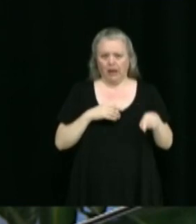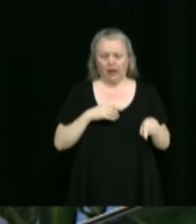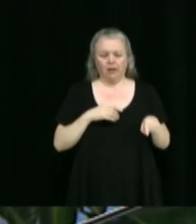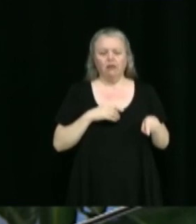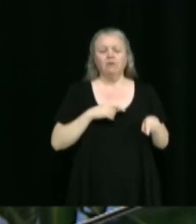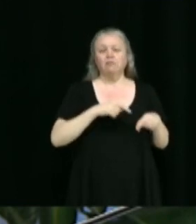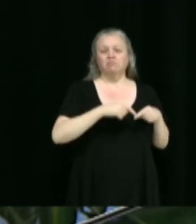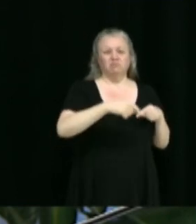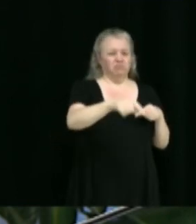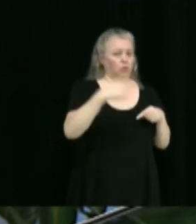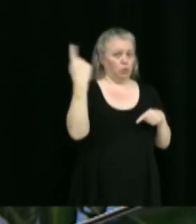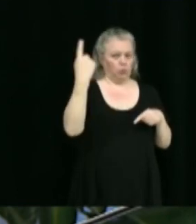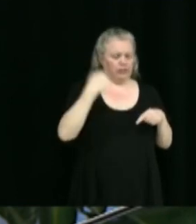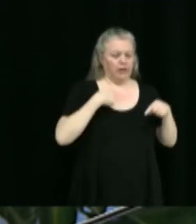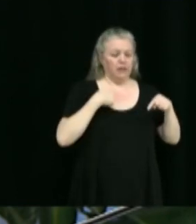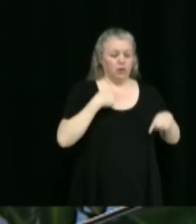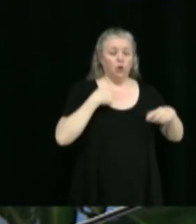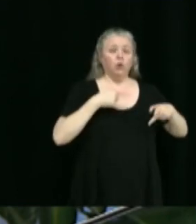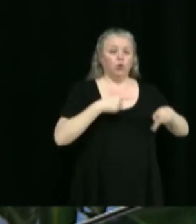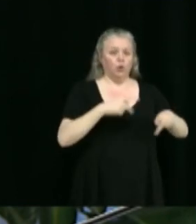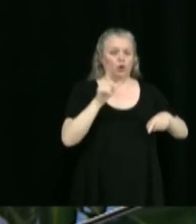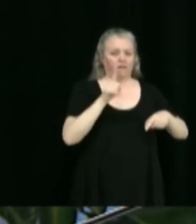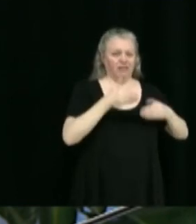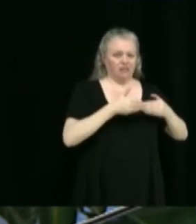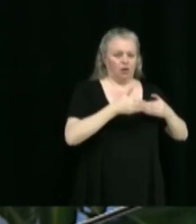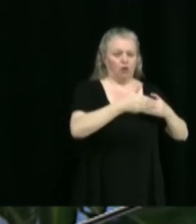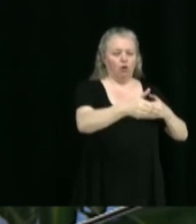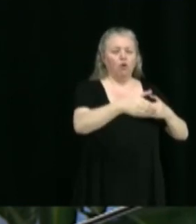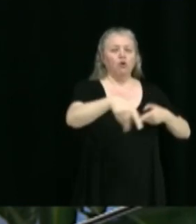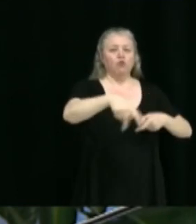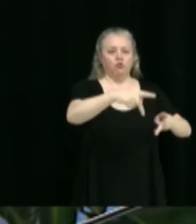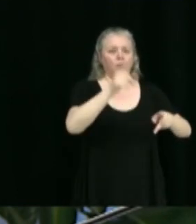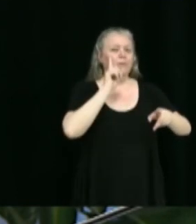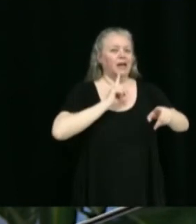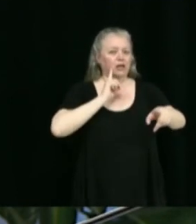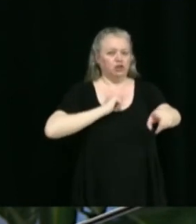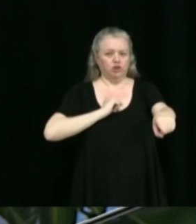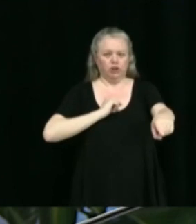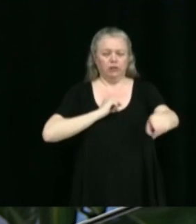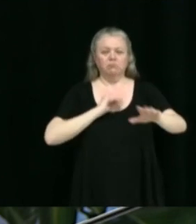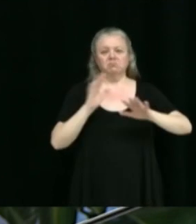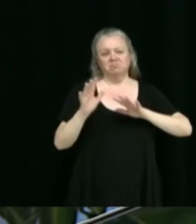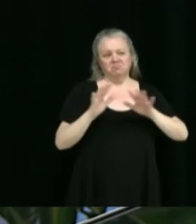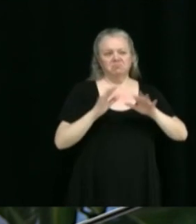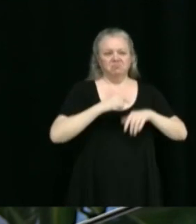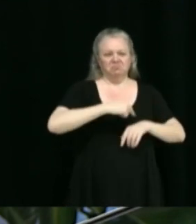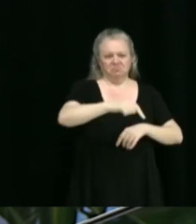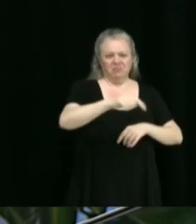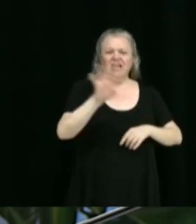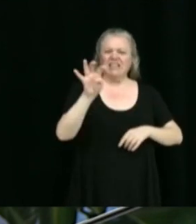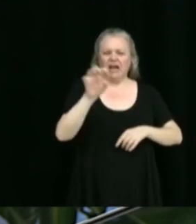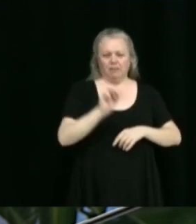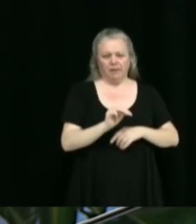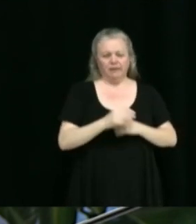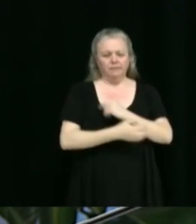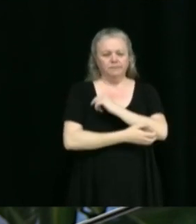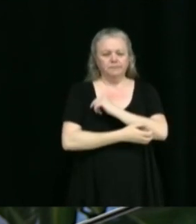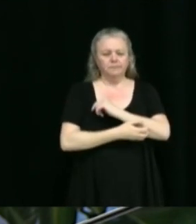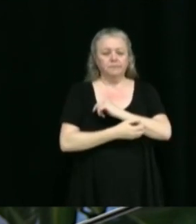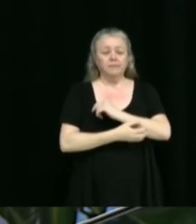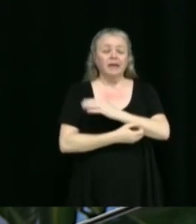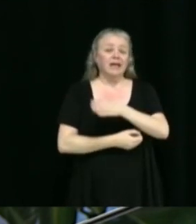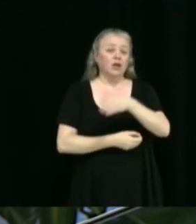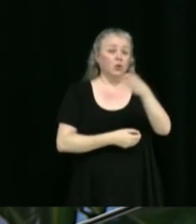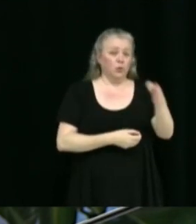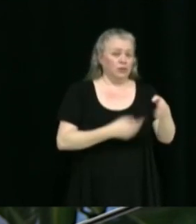'environ 130 mètres de la rue Levasseur vers la rue Bélanger sur une distance d'environ 40 mètres. Et du côté impair